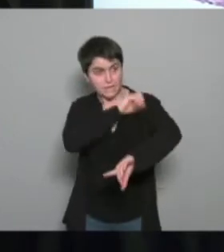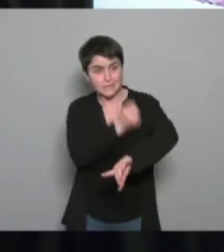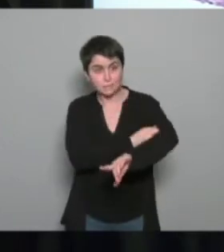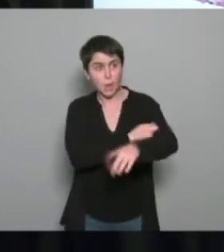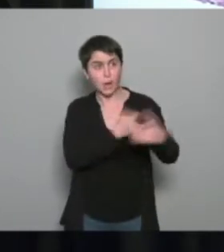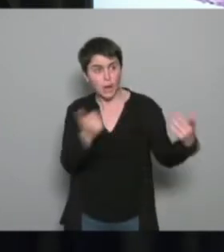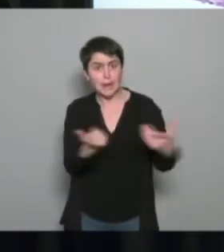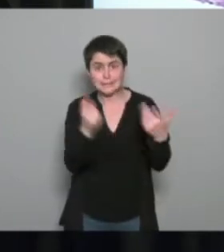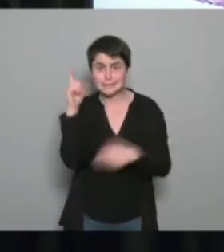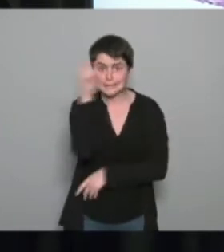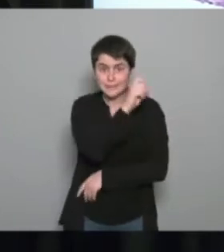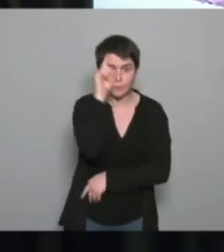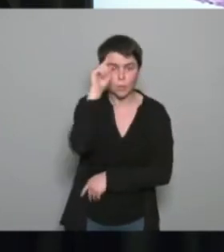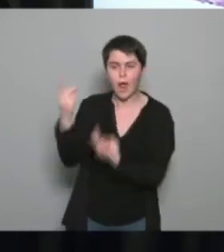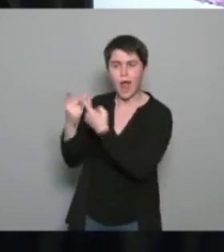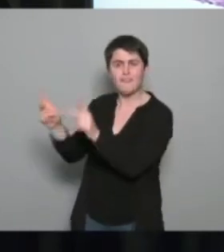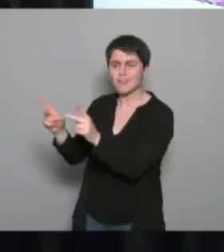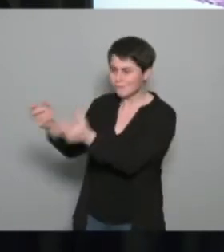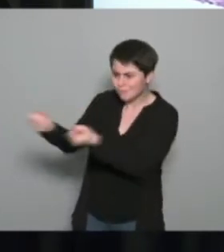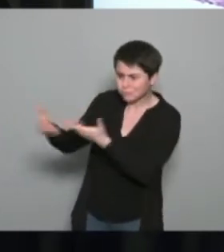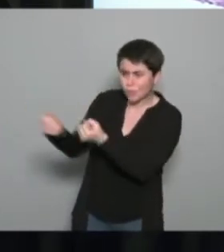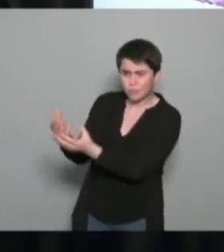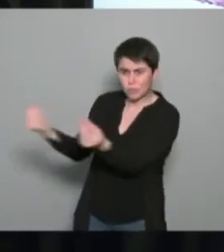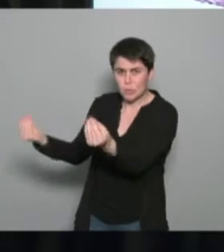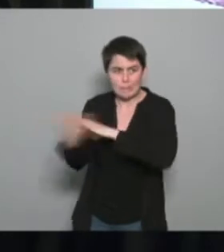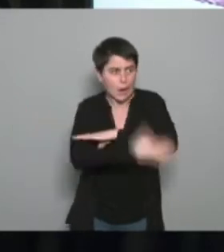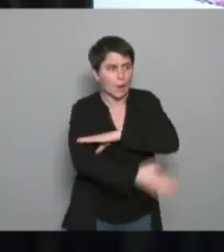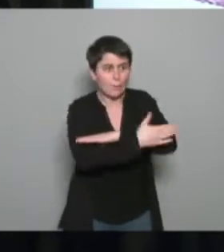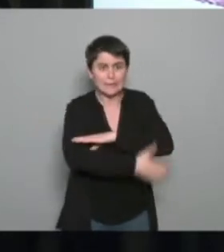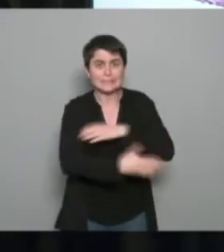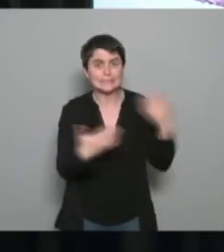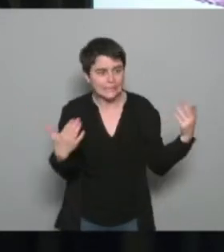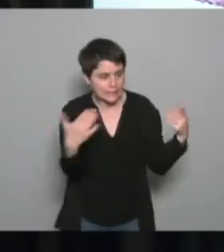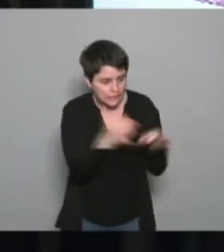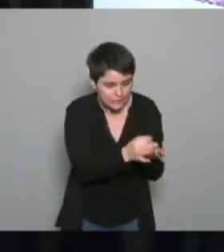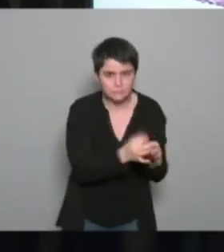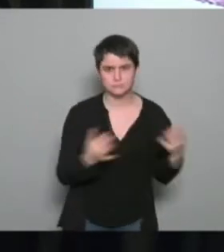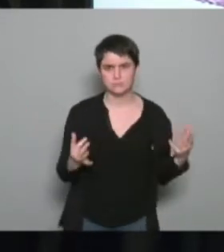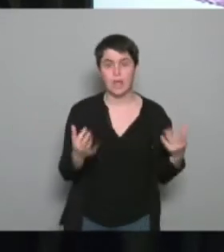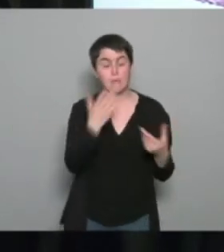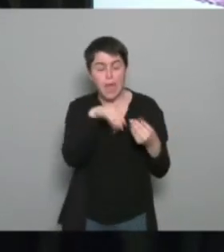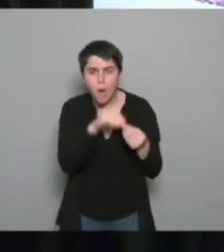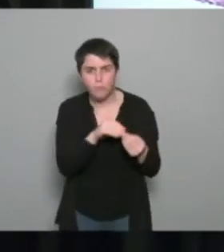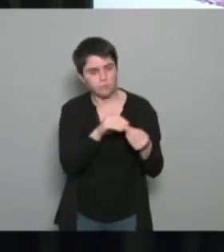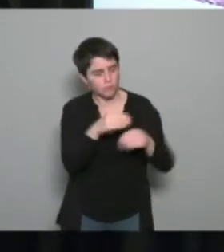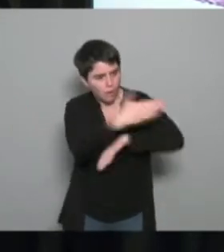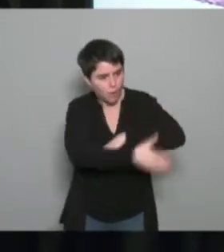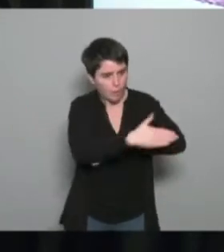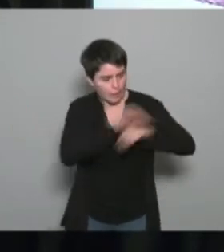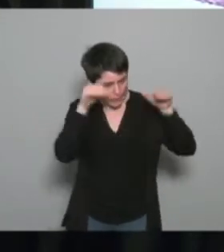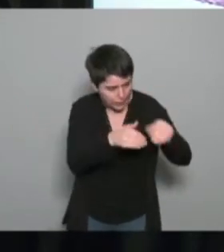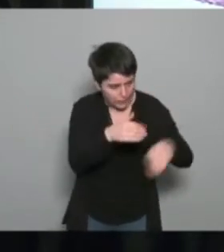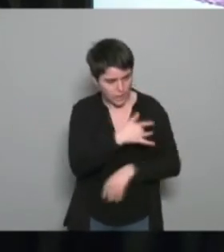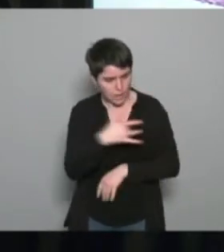que dans les grandes villes et c'est encore plus difficile que d'avoir une pratique sportive dans le cadre du sport santé pour maintenir une bonne santé physique